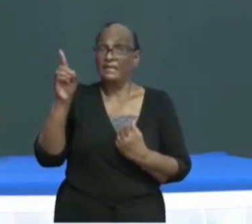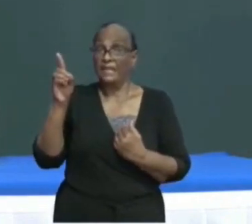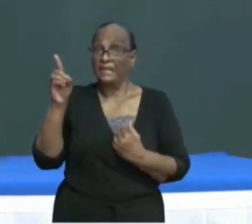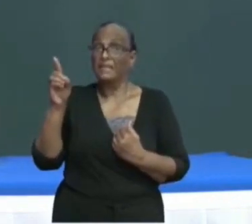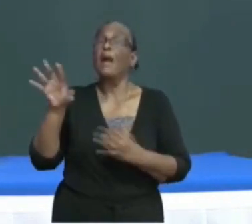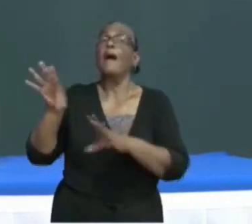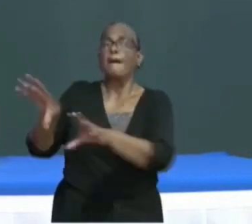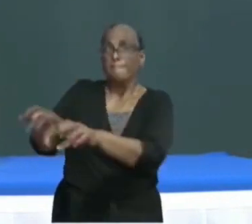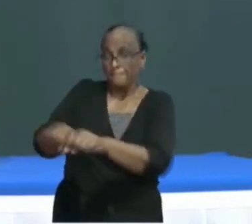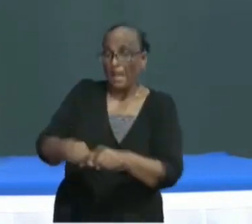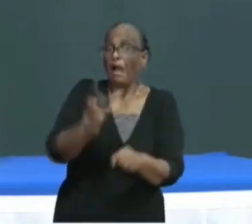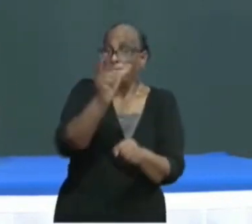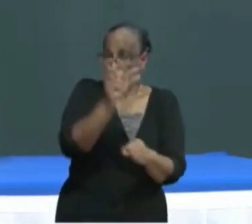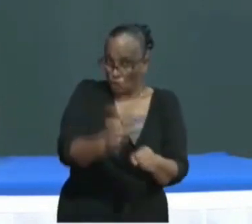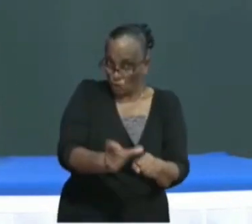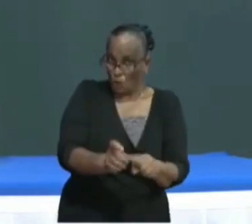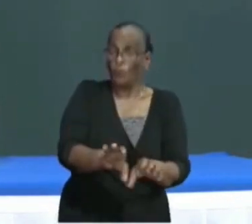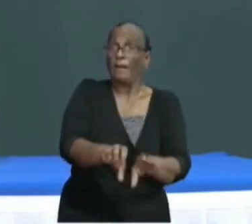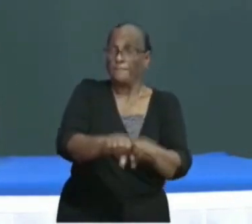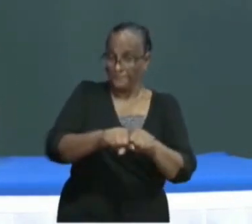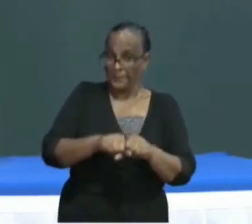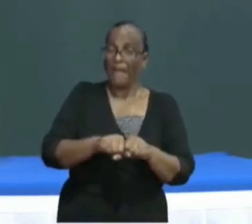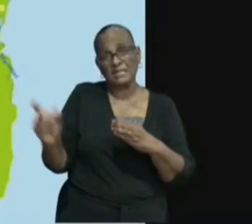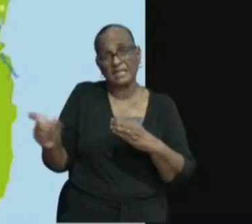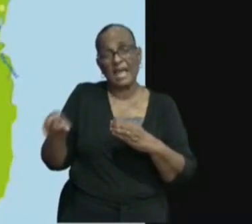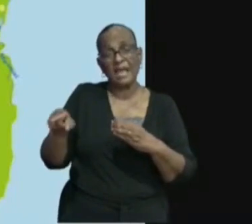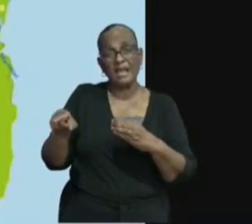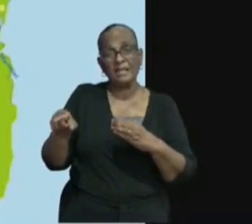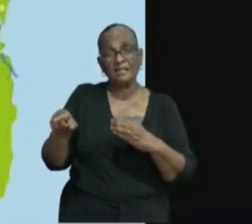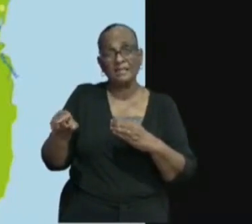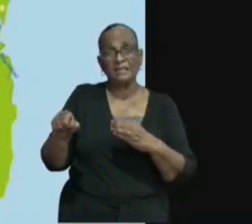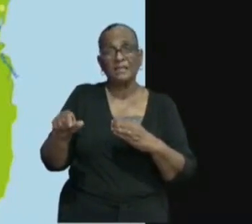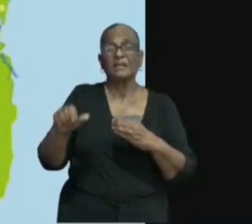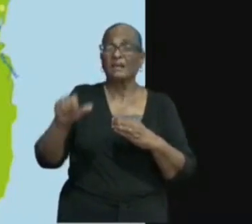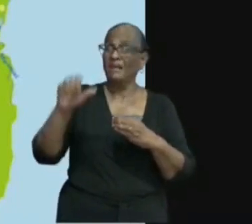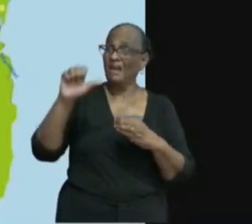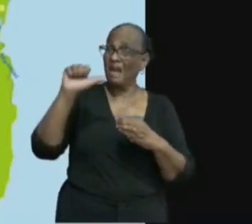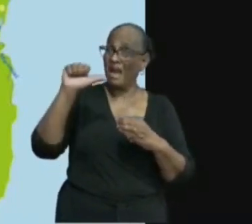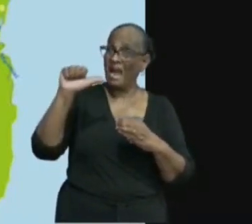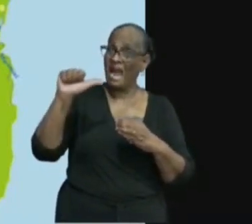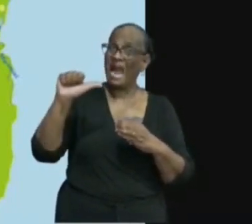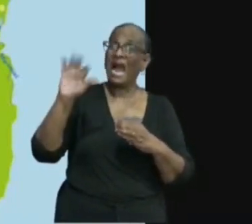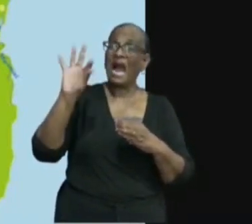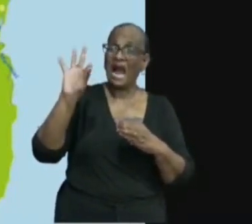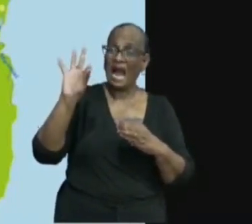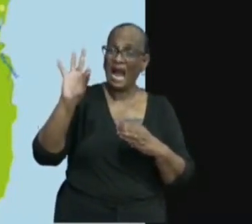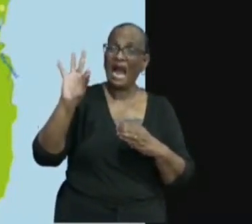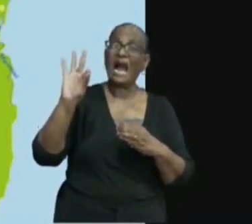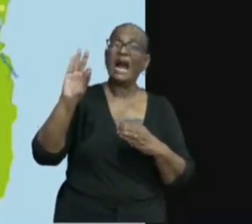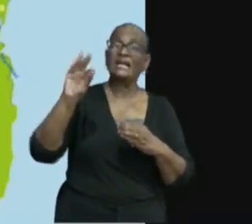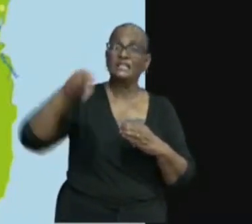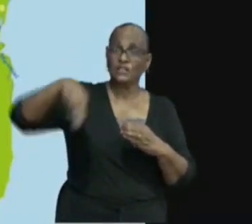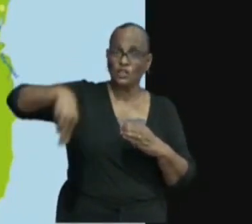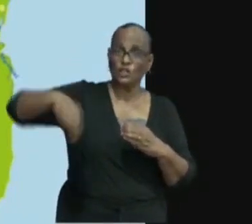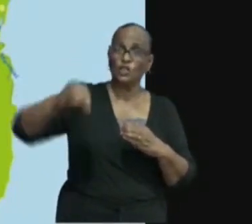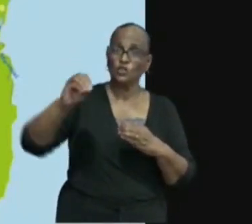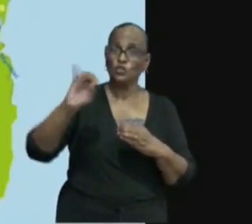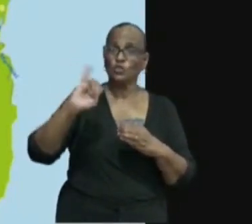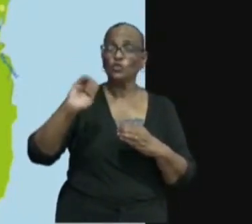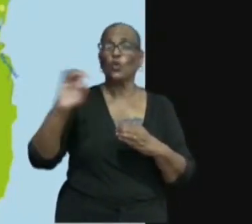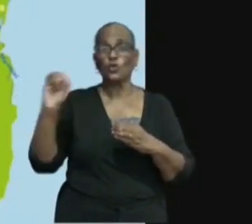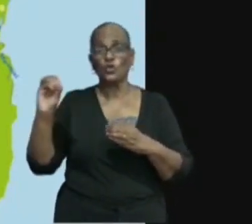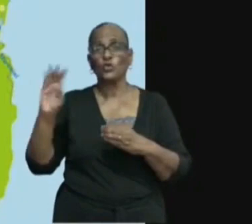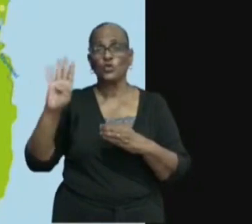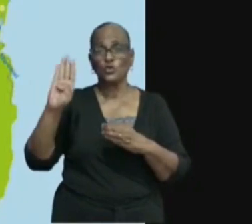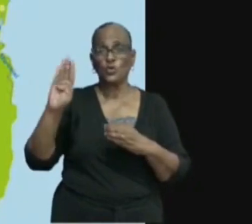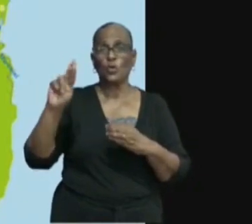in het gebied genoteerd. Dit zegt Herman Ginty, algemeen directeur van de medische zending. Hij geeft aan dat er gesprekken zijn gevoerd met